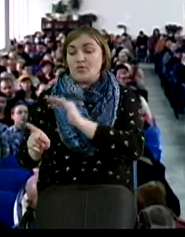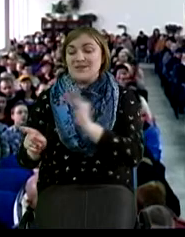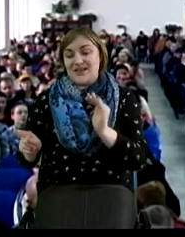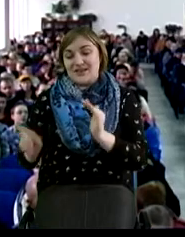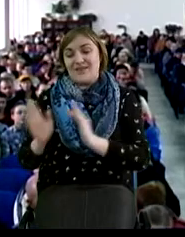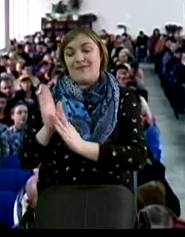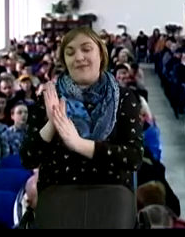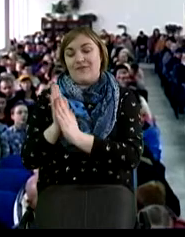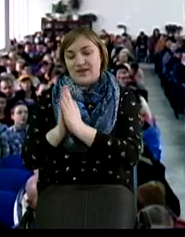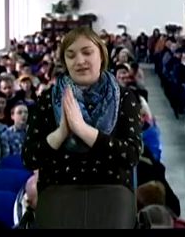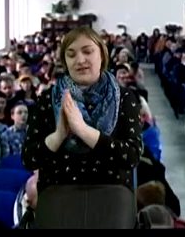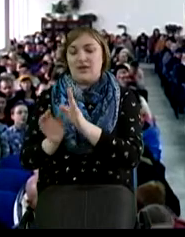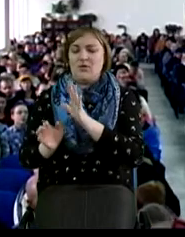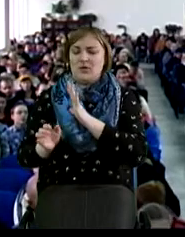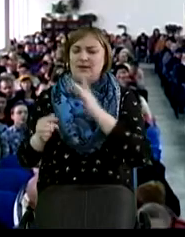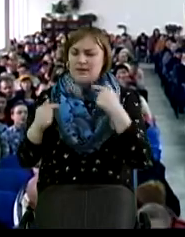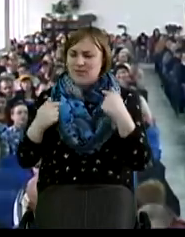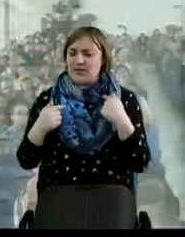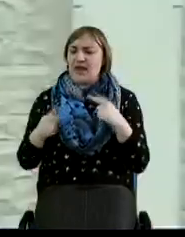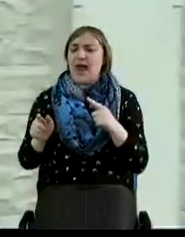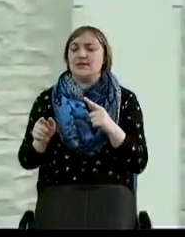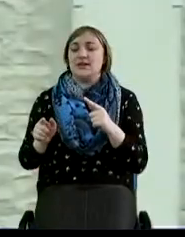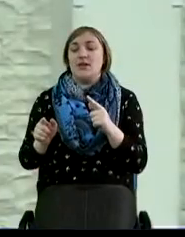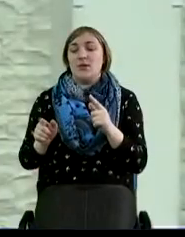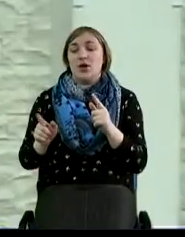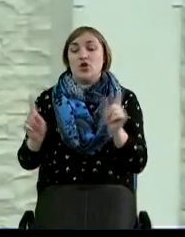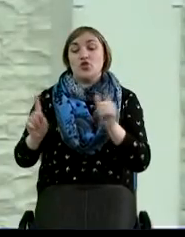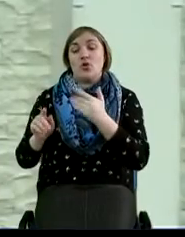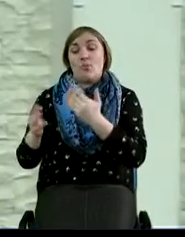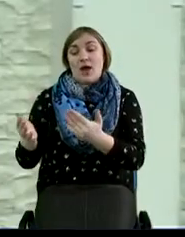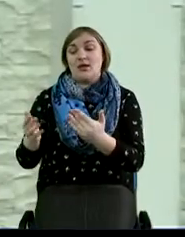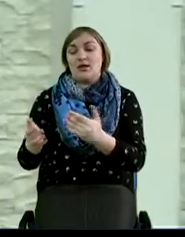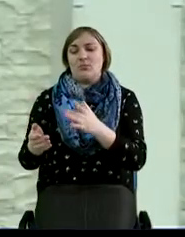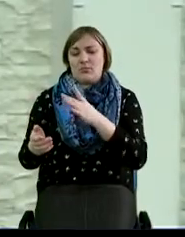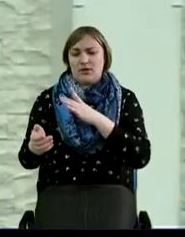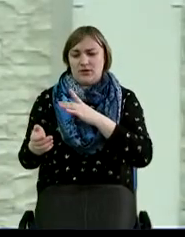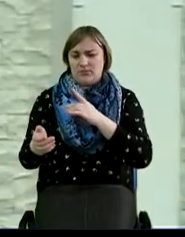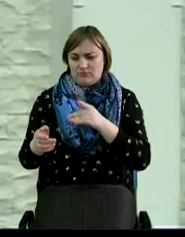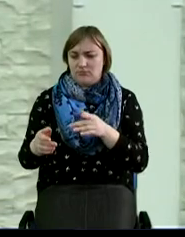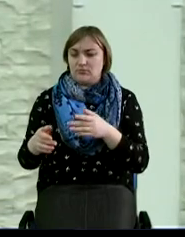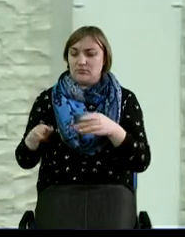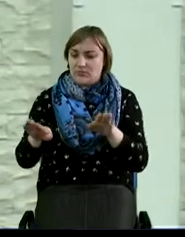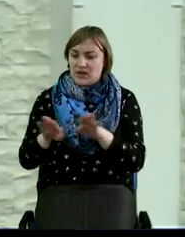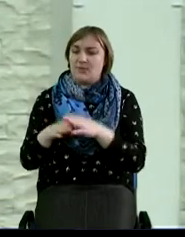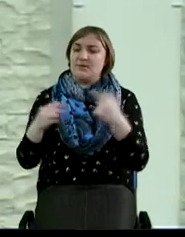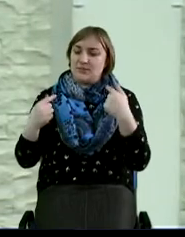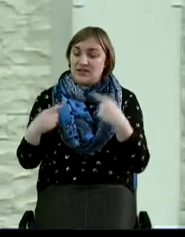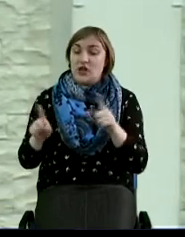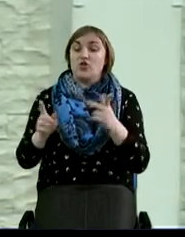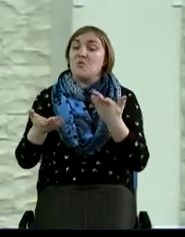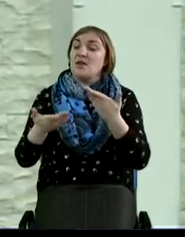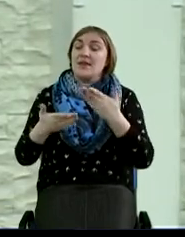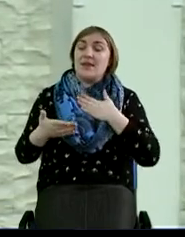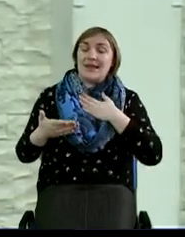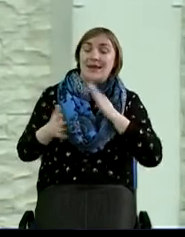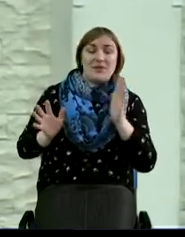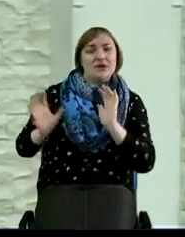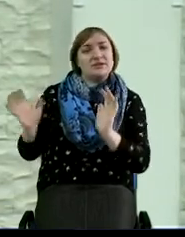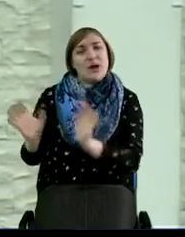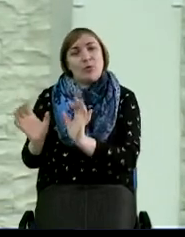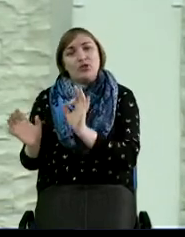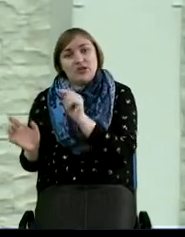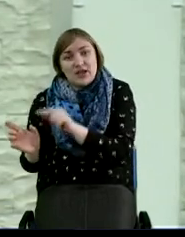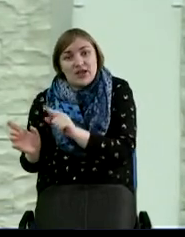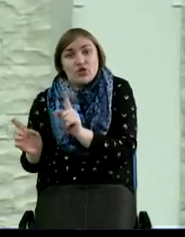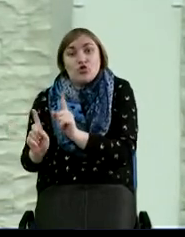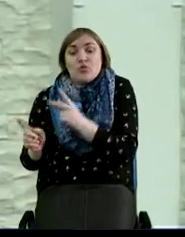выросли, стали самостоятельными. Чтобы они стали настолько самостоятельными, что уже не мы о них заботились, но